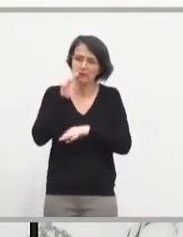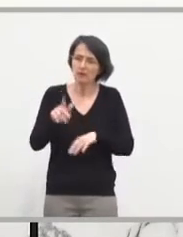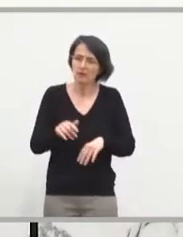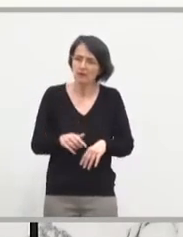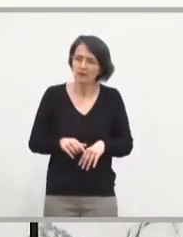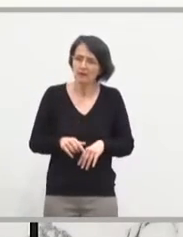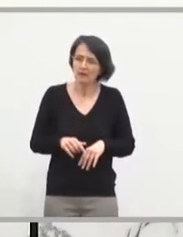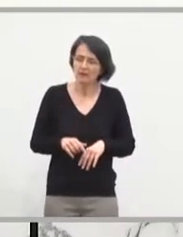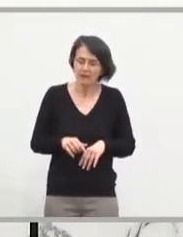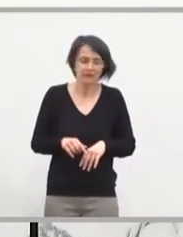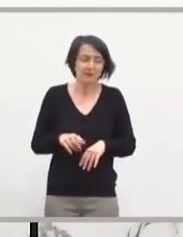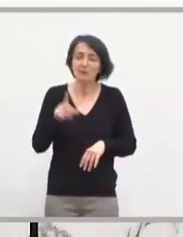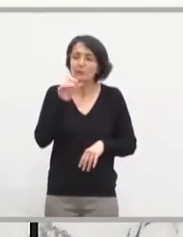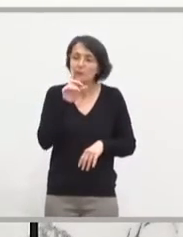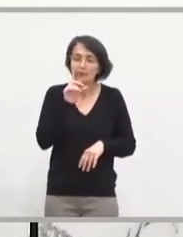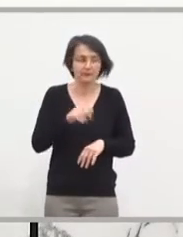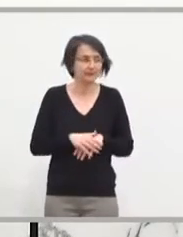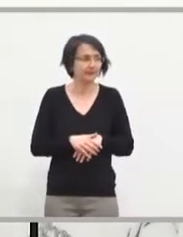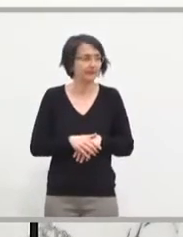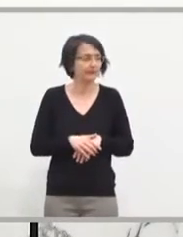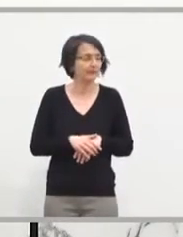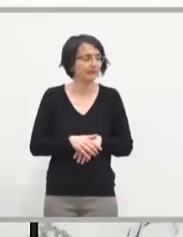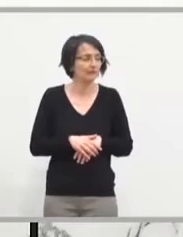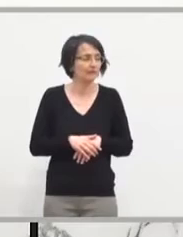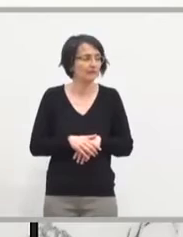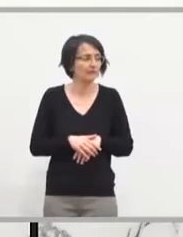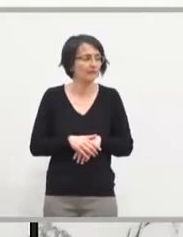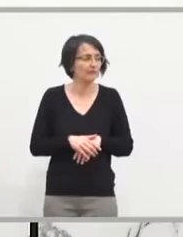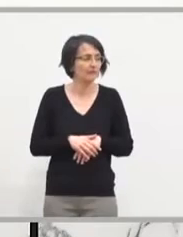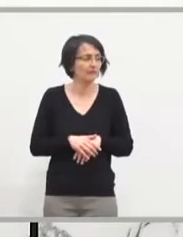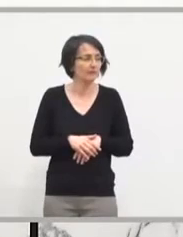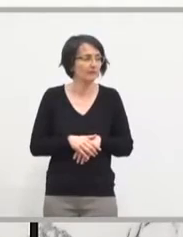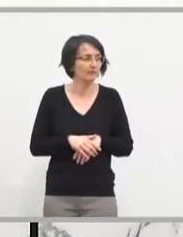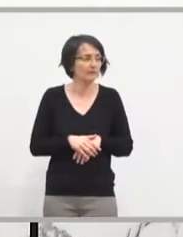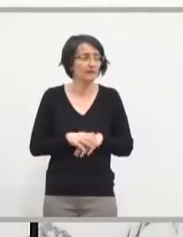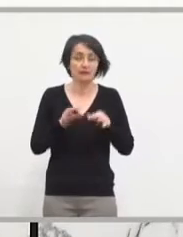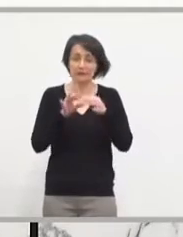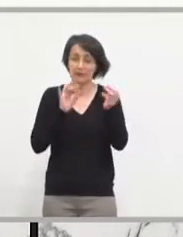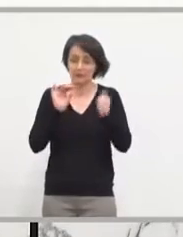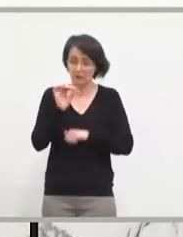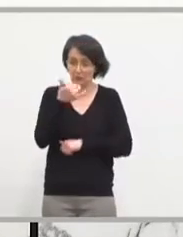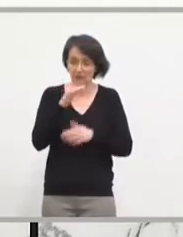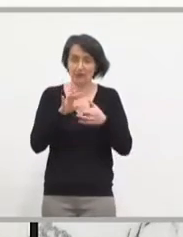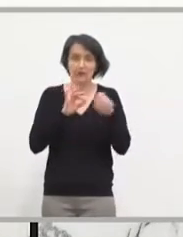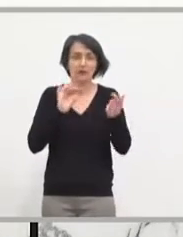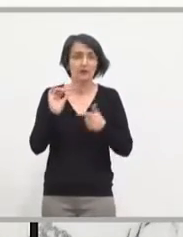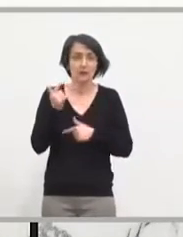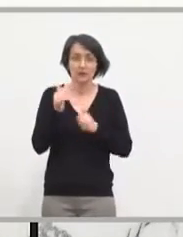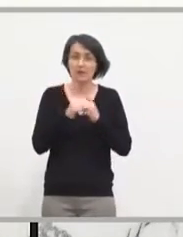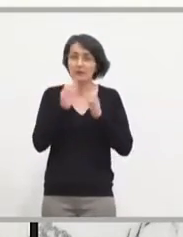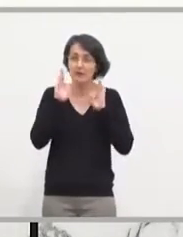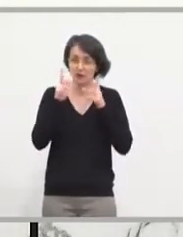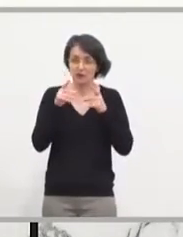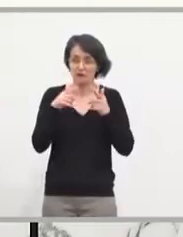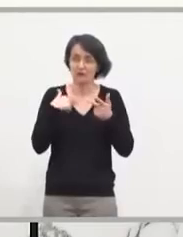puisque j'ai participé à la création de la première, de la deuxième avec Georges Frèche,